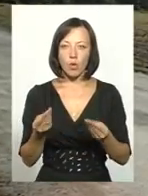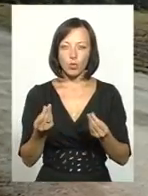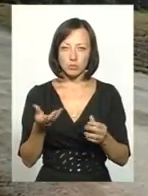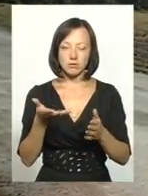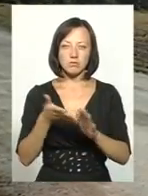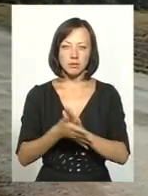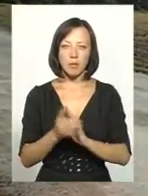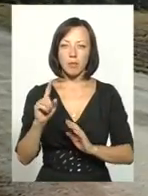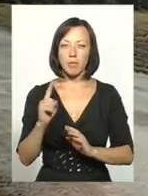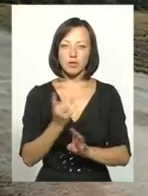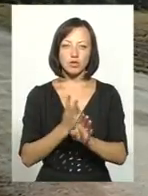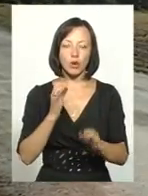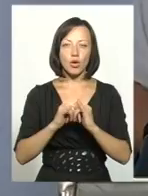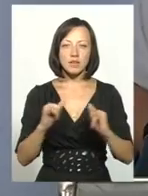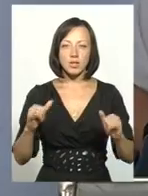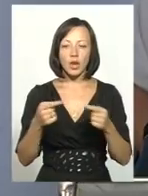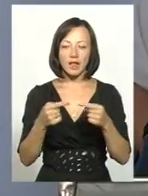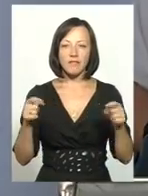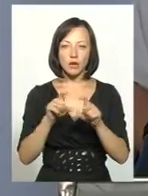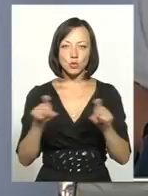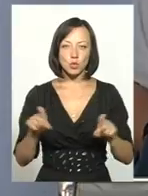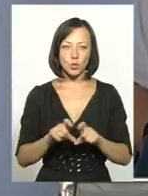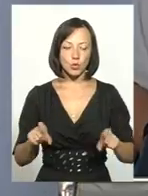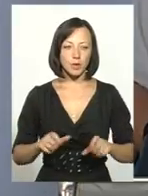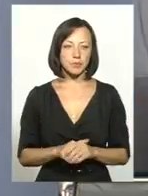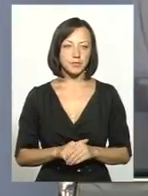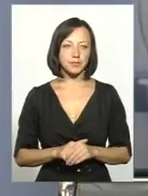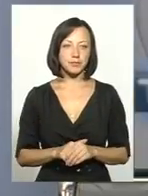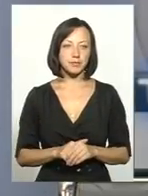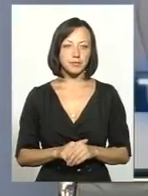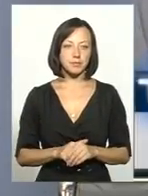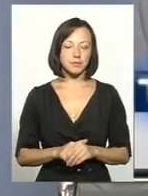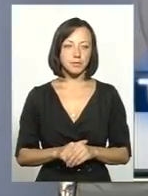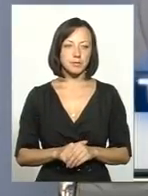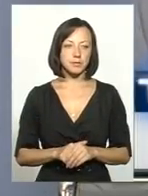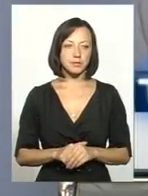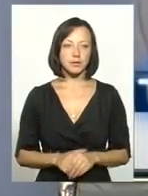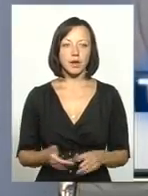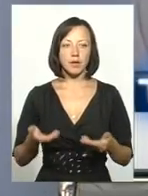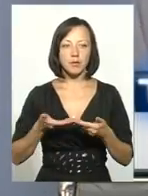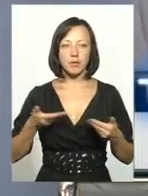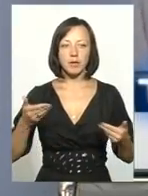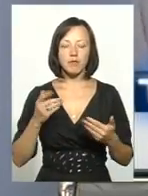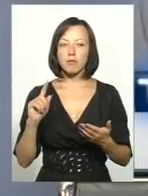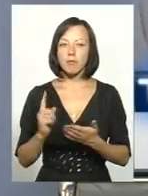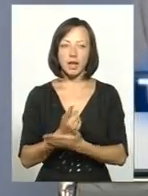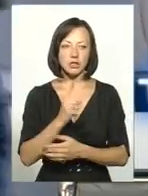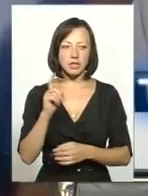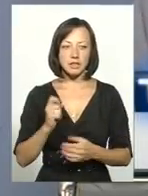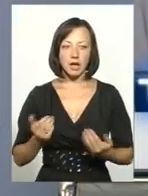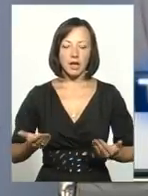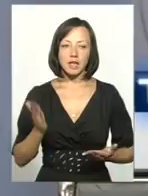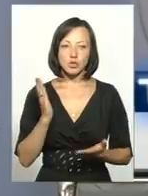розвиток, у першу чергу, інфраструктури. Ми вперше, можу так сказати, за існування